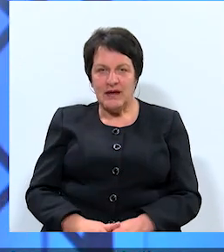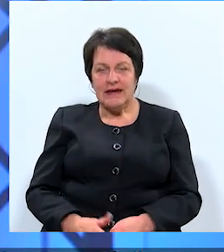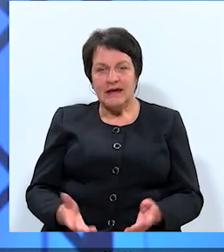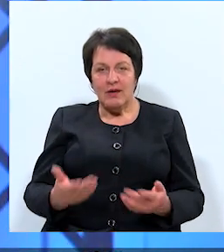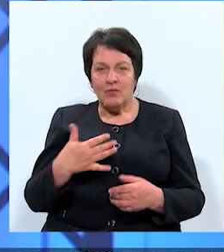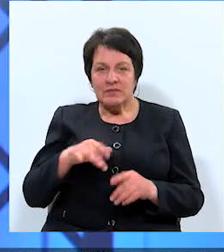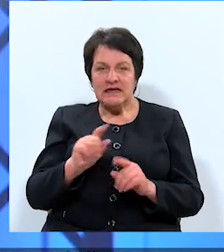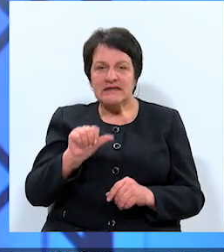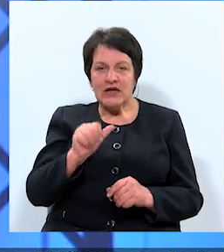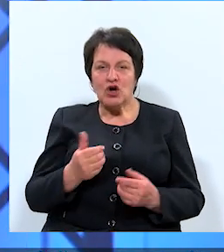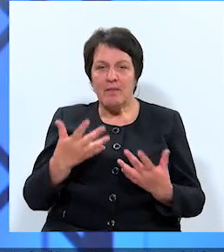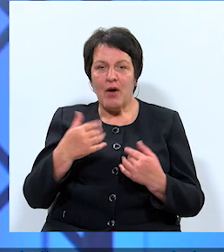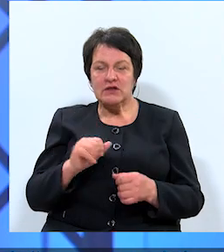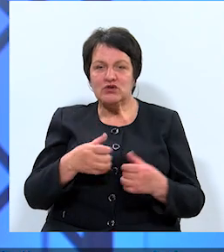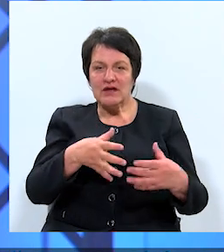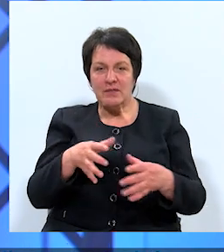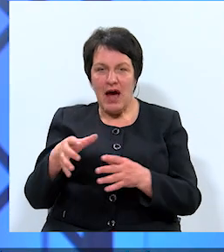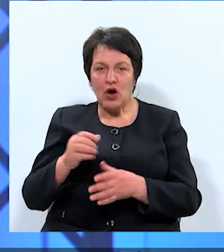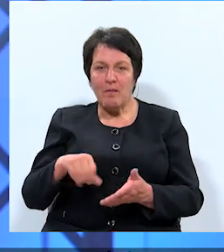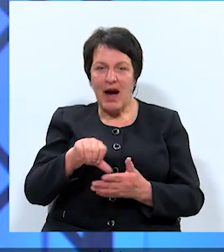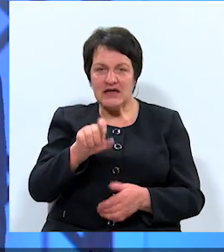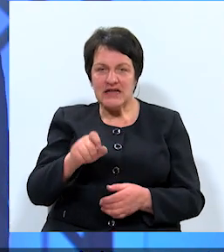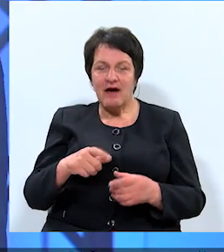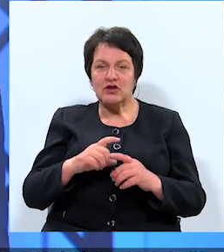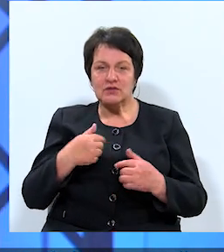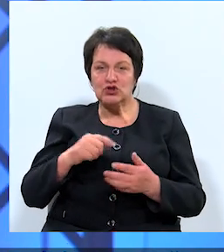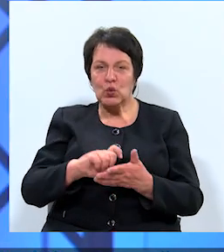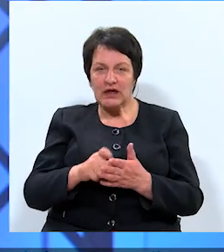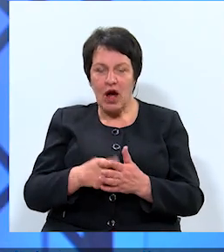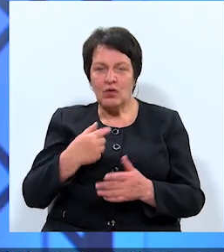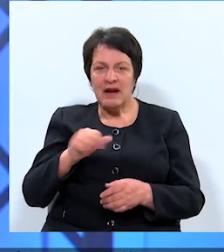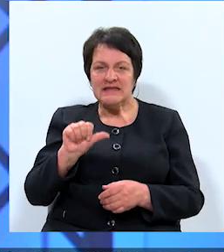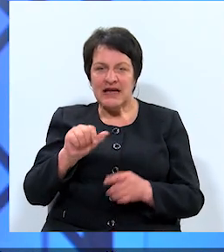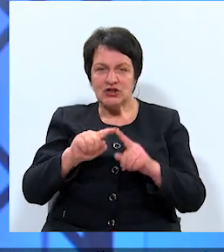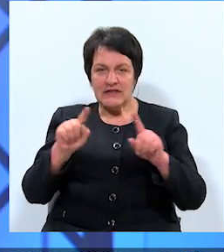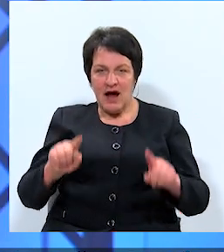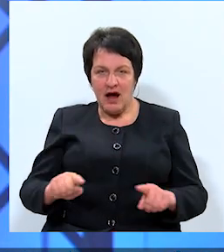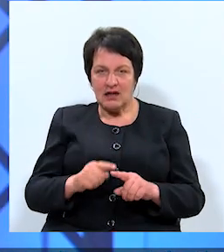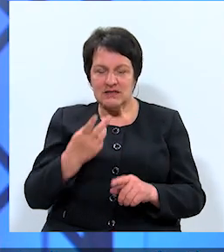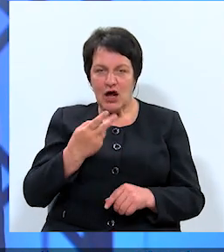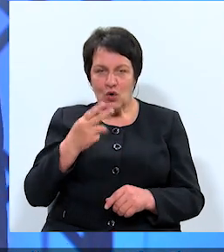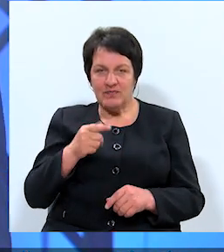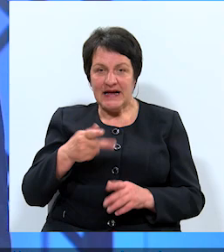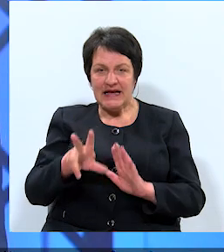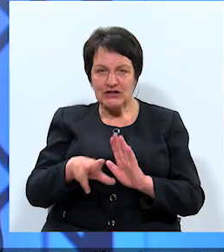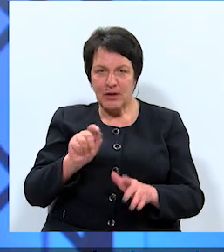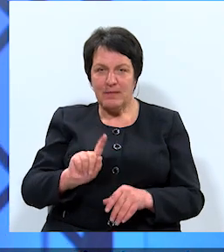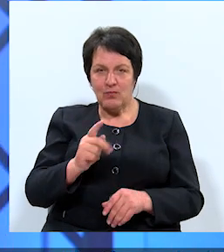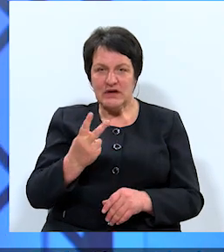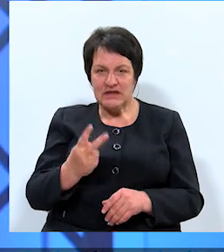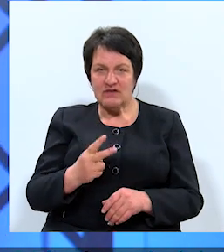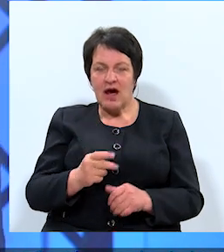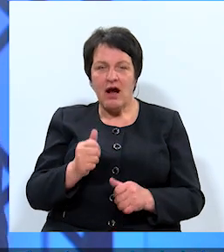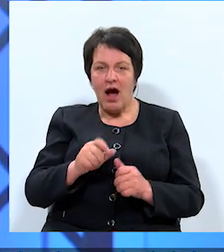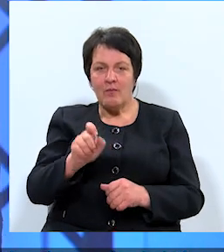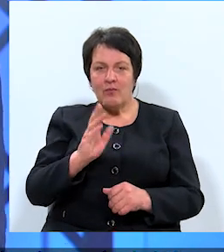Mums ir sešu politisko spēku pārstāvi studijā un man ir sešas kartiņas ar numuriem. Tagad izlozēsim pirmos divus, kuriem